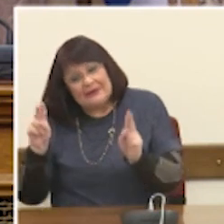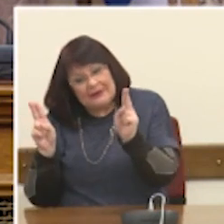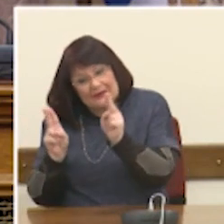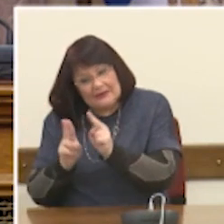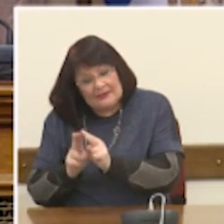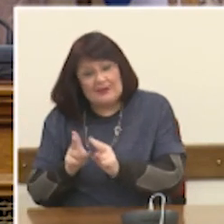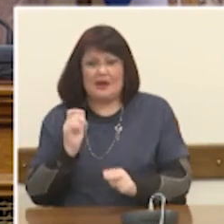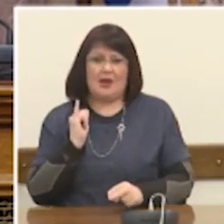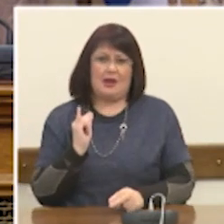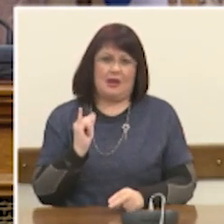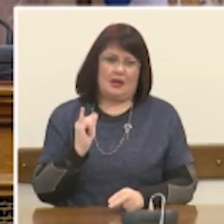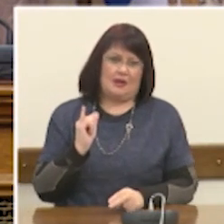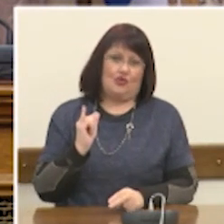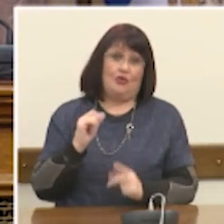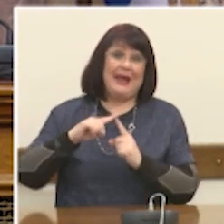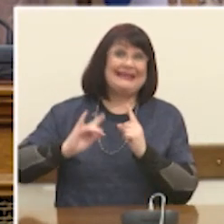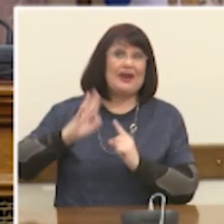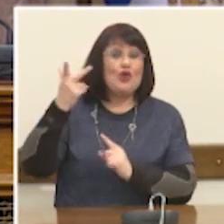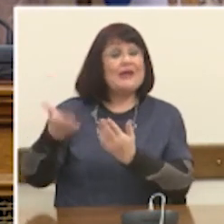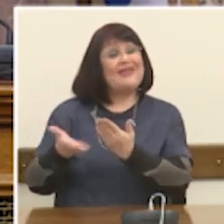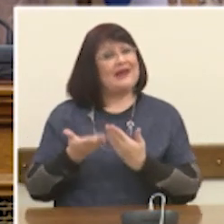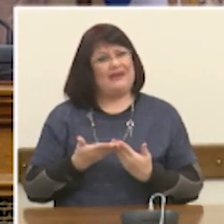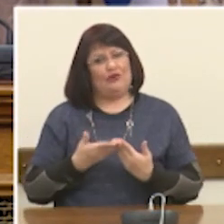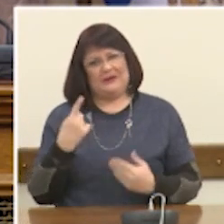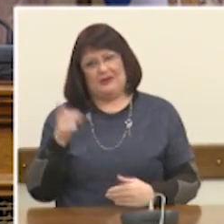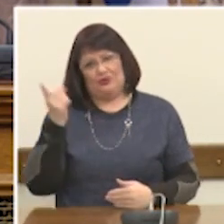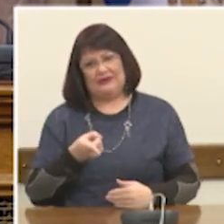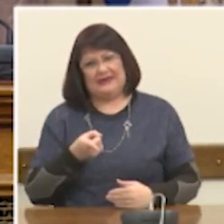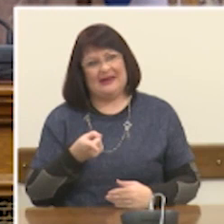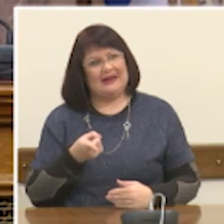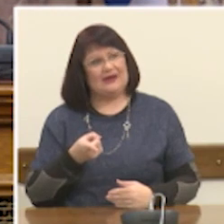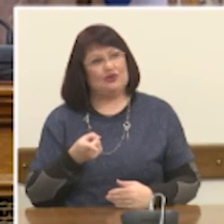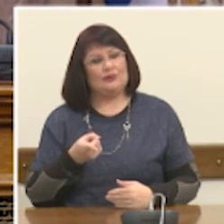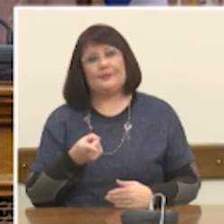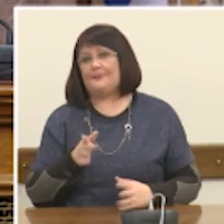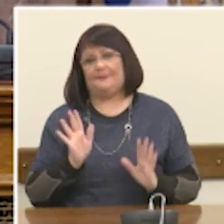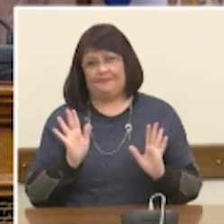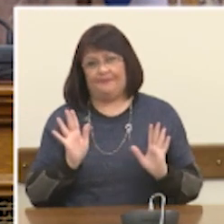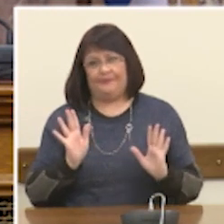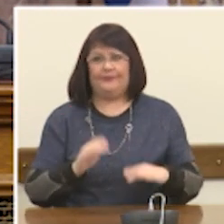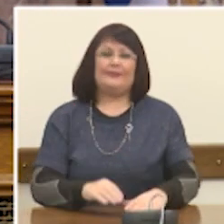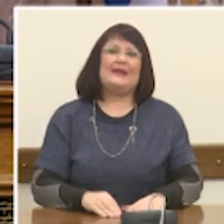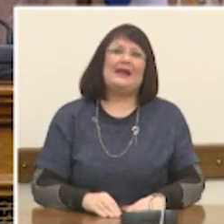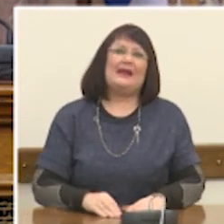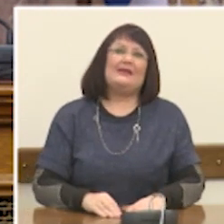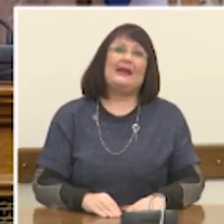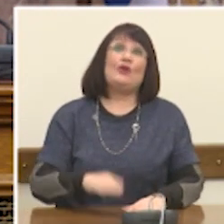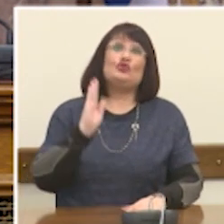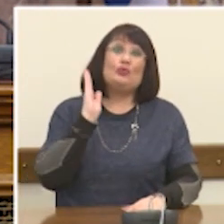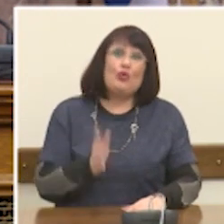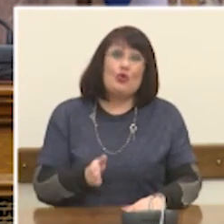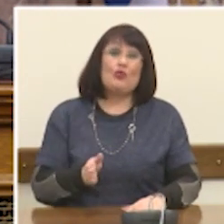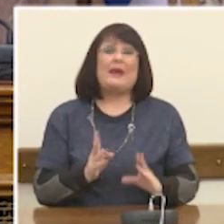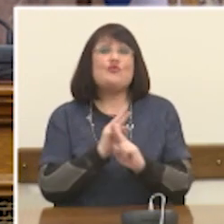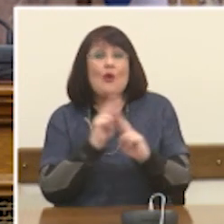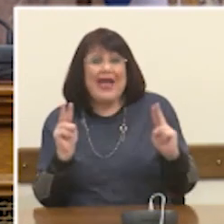από την τεχνολογία. Αυτό που λέμε decarbonization, η απαρθρακοποίηση του πρωτογενούς τομέα αποτελεί μια πολύ